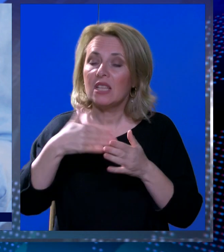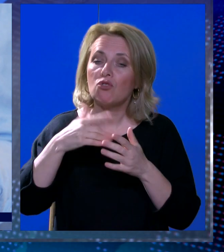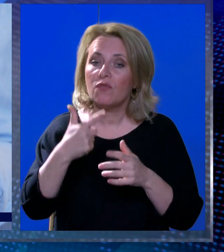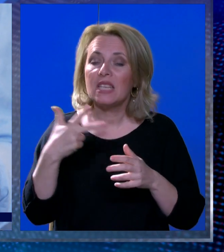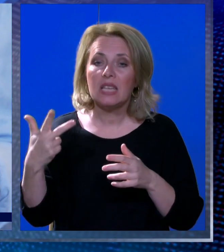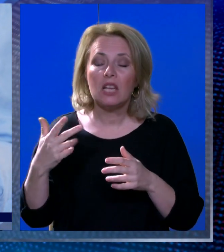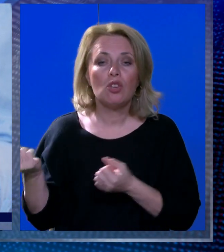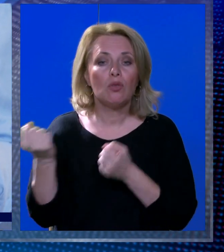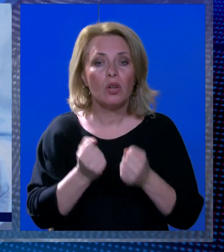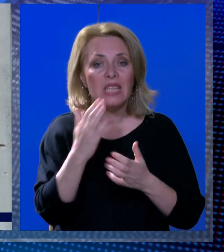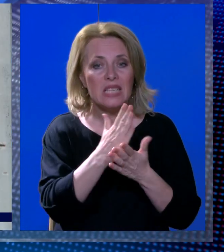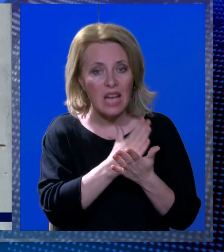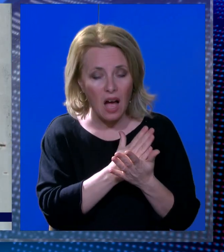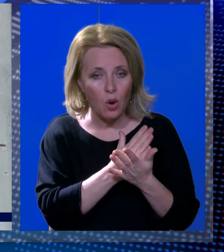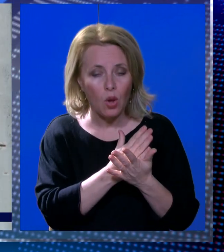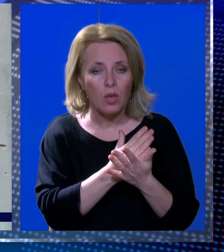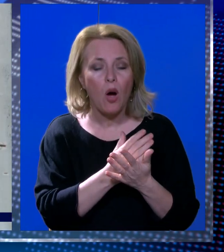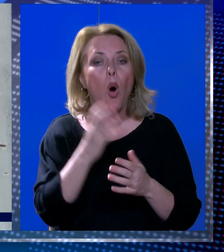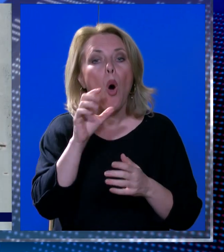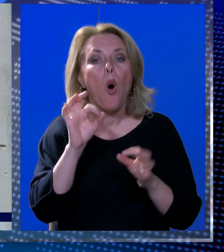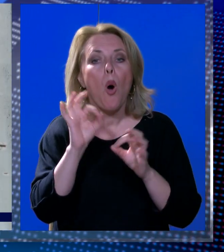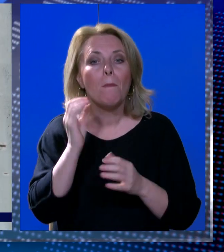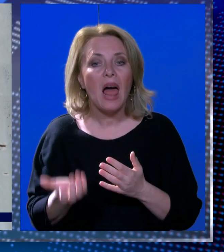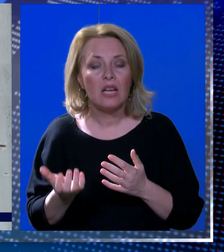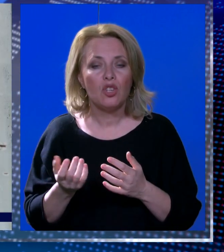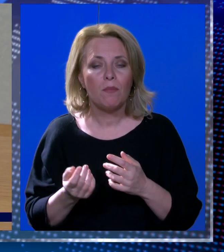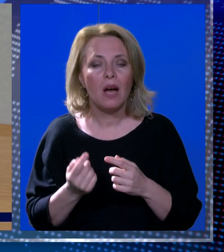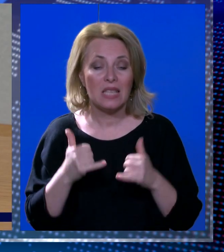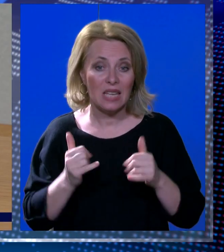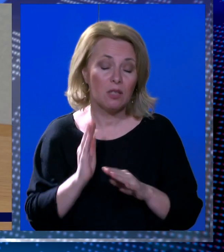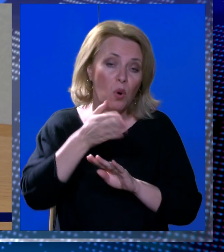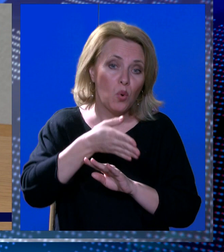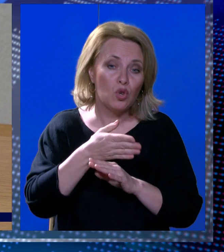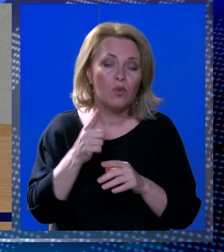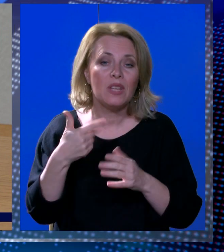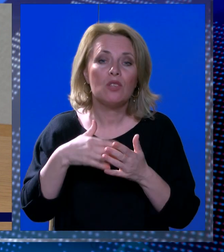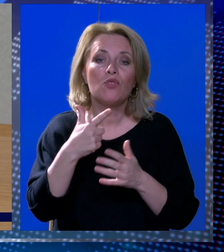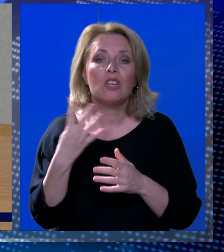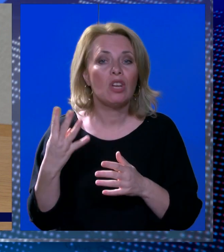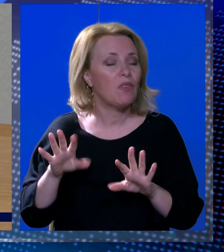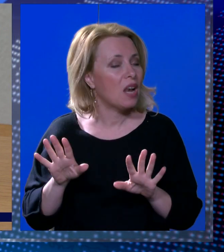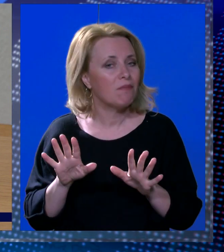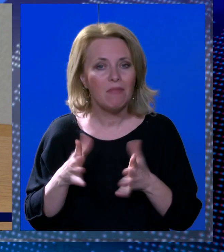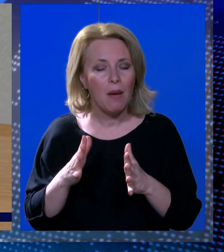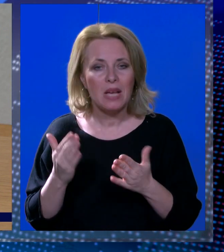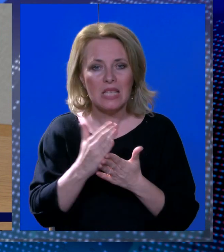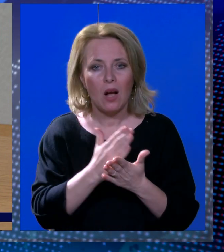cjelovit zakon o plaćama. Ušli smo u 2024. no do danas se to nije dogodilo.